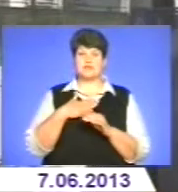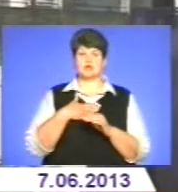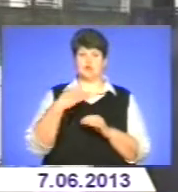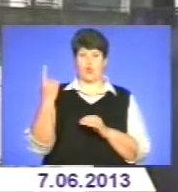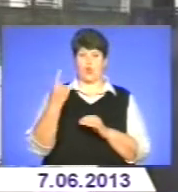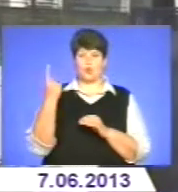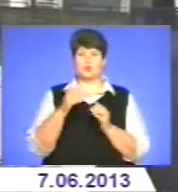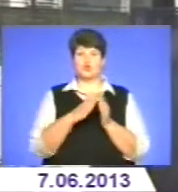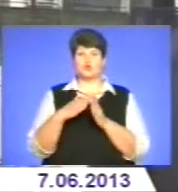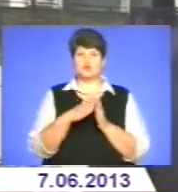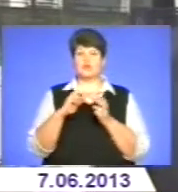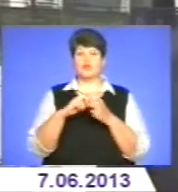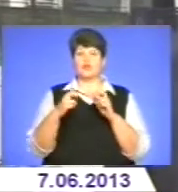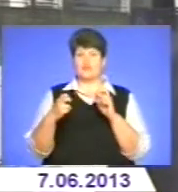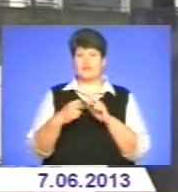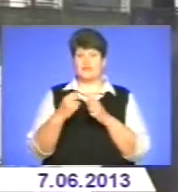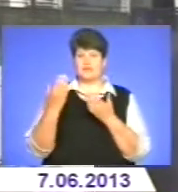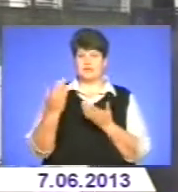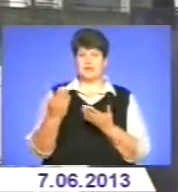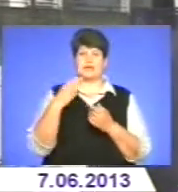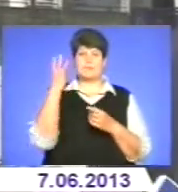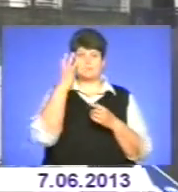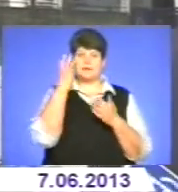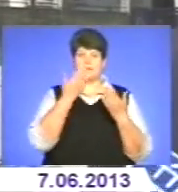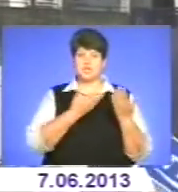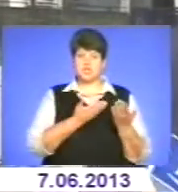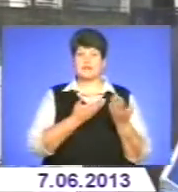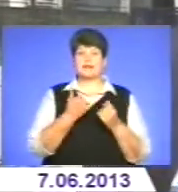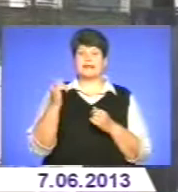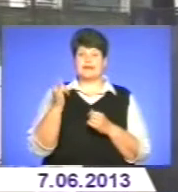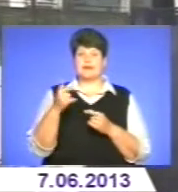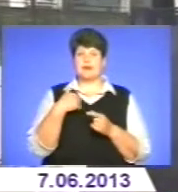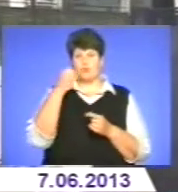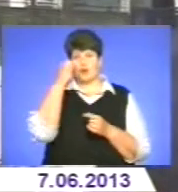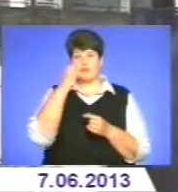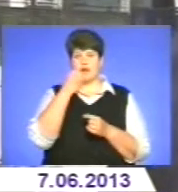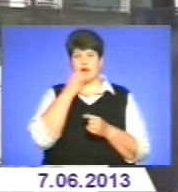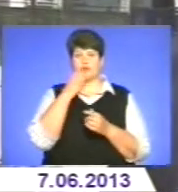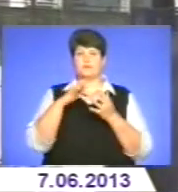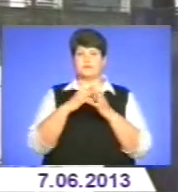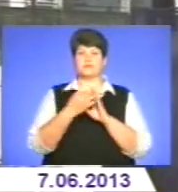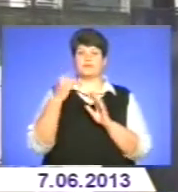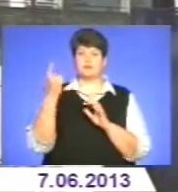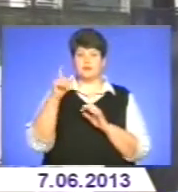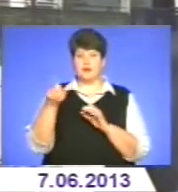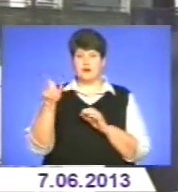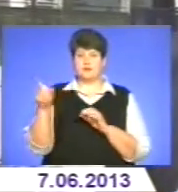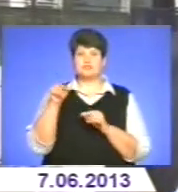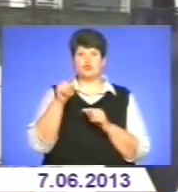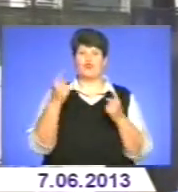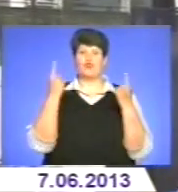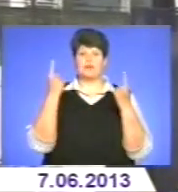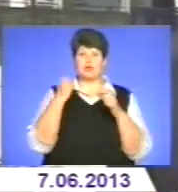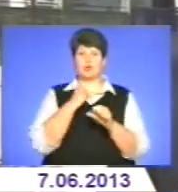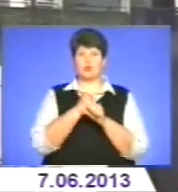в першу чергу, з сусідніх Івано-Фаратківщини і Хмельниччини. Та я, знову ж таки, подякував сьогодні аграріям за ту велику роботу, яку